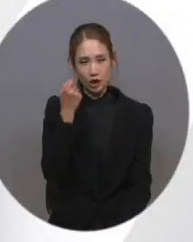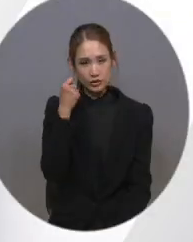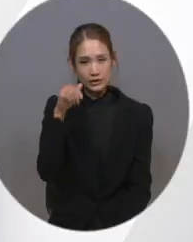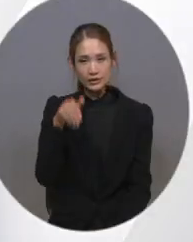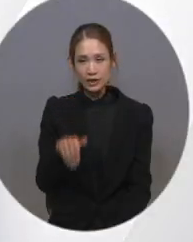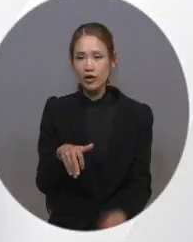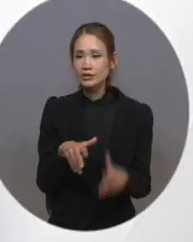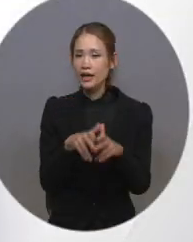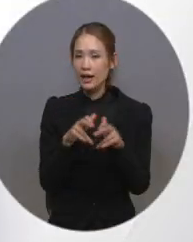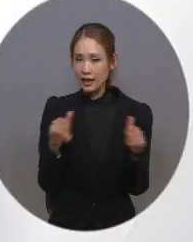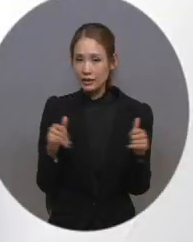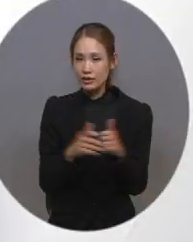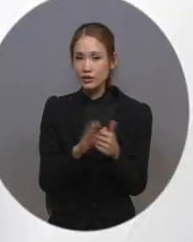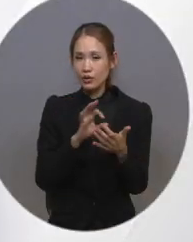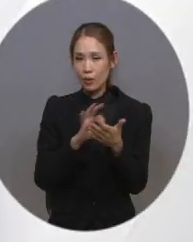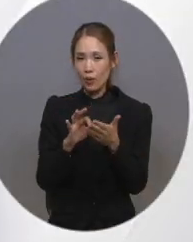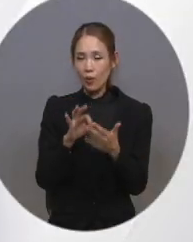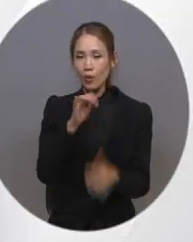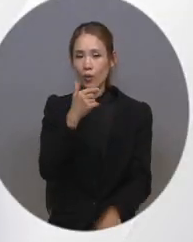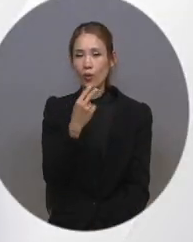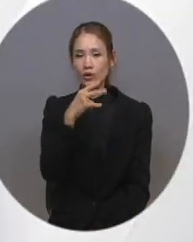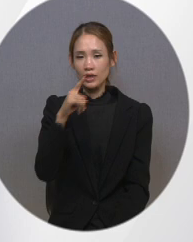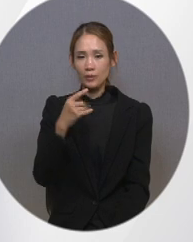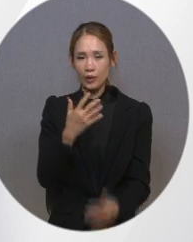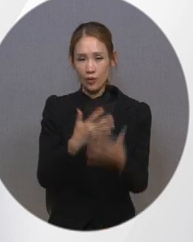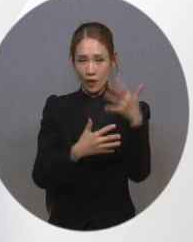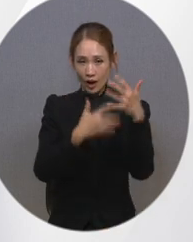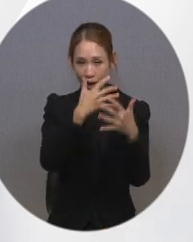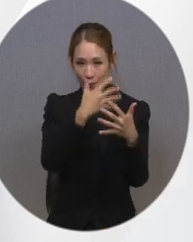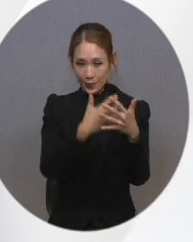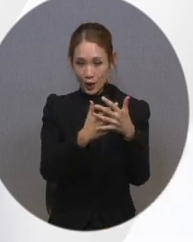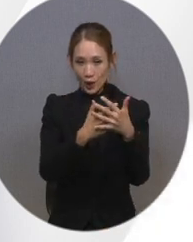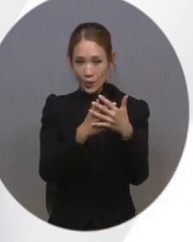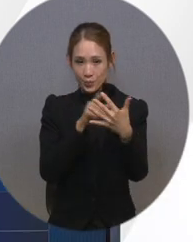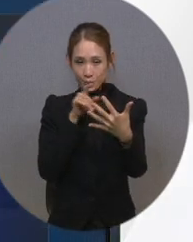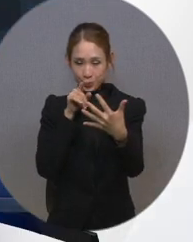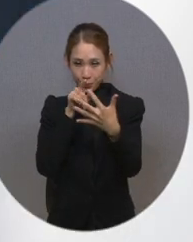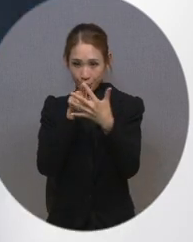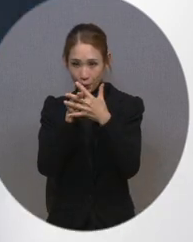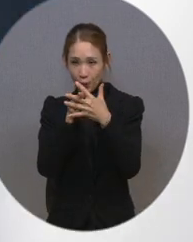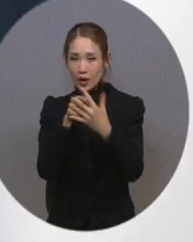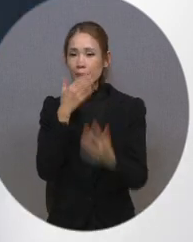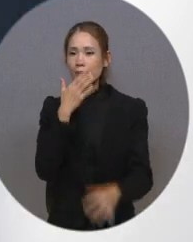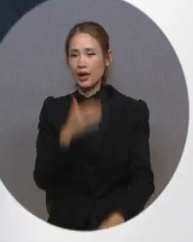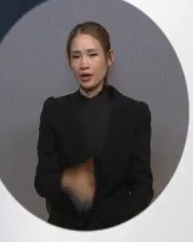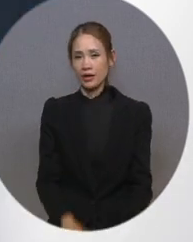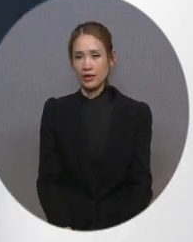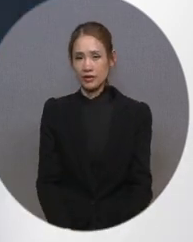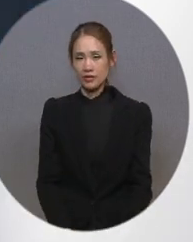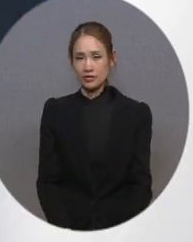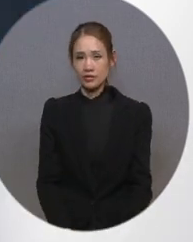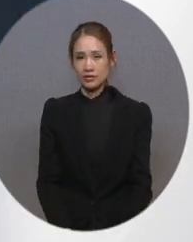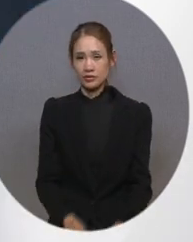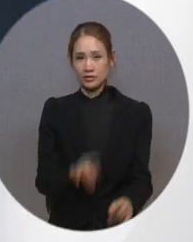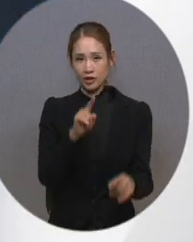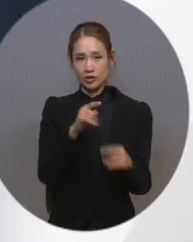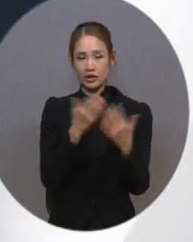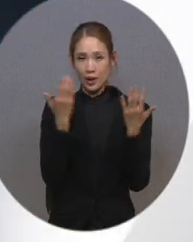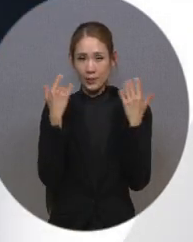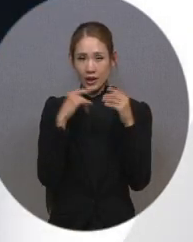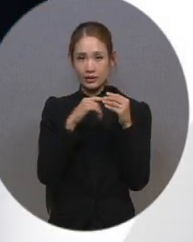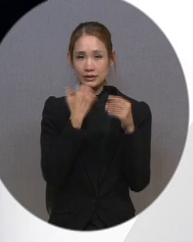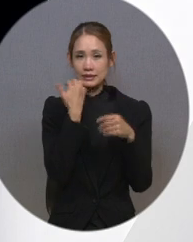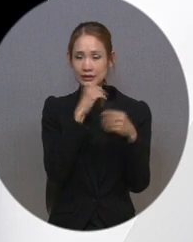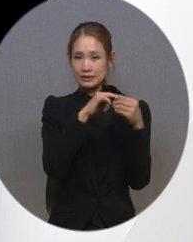고대비 화면 및 포커스 확대 기능도 설정할 수 있습니다. 고대비 화면은 설정 메뉴의 배경 및 글자